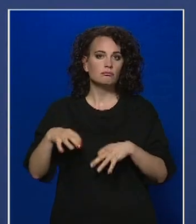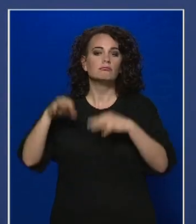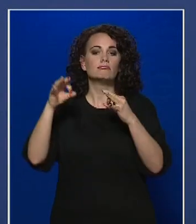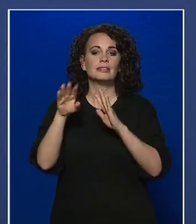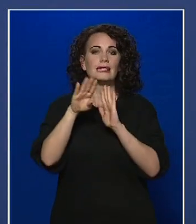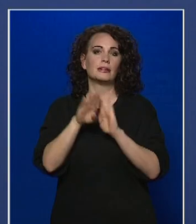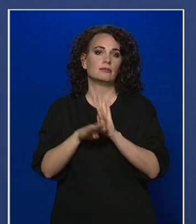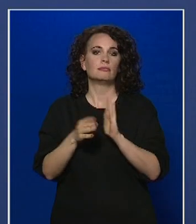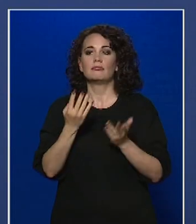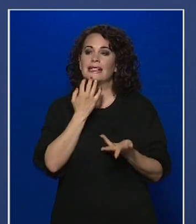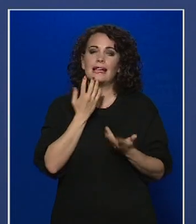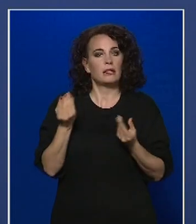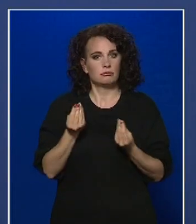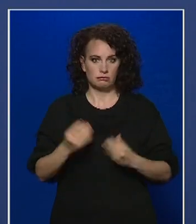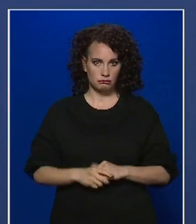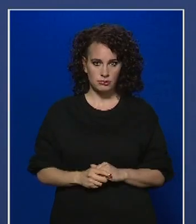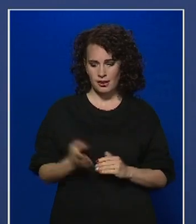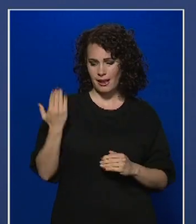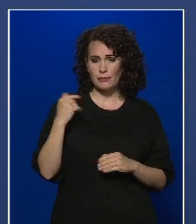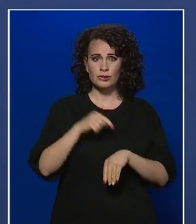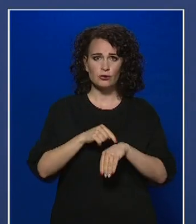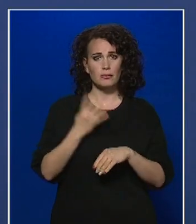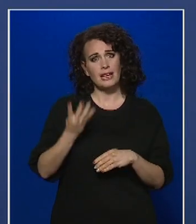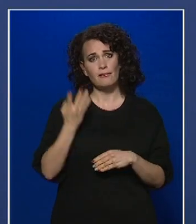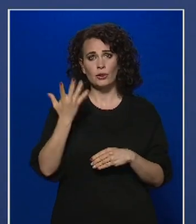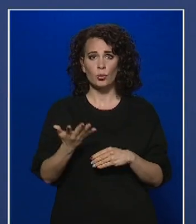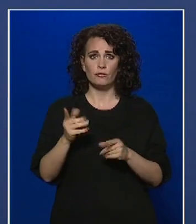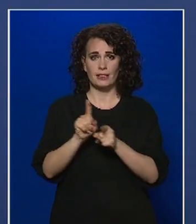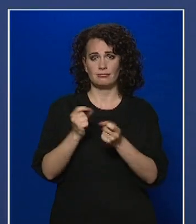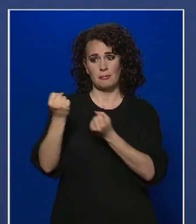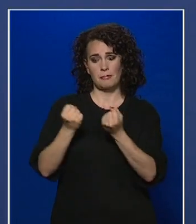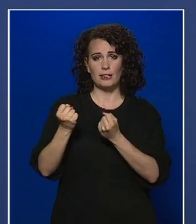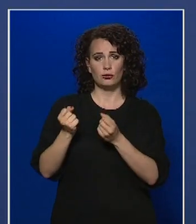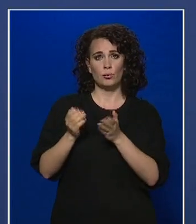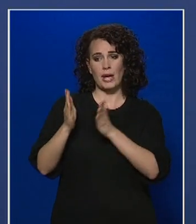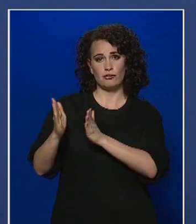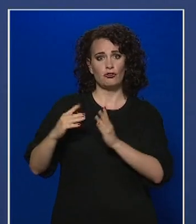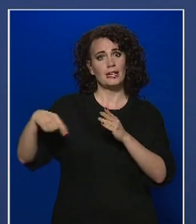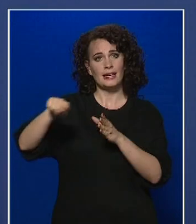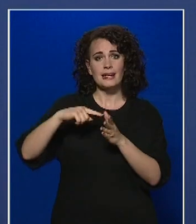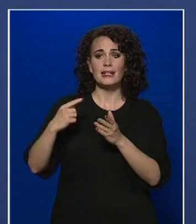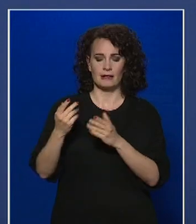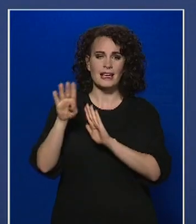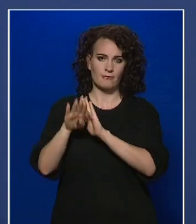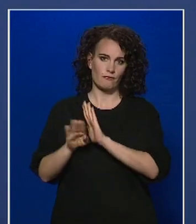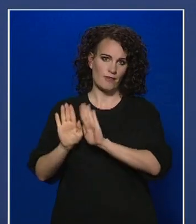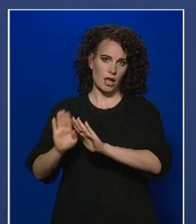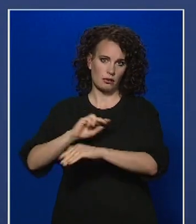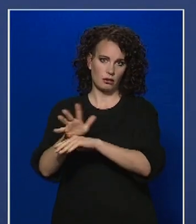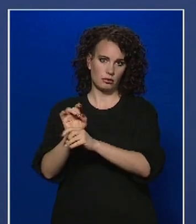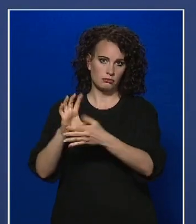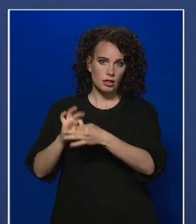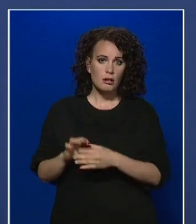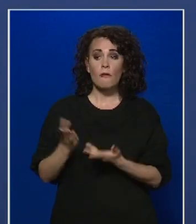igényekhez. Az elmúlt időszakban nagyjából 40 és 50 mentőegység az, ami országosan ilyen feladatot végez. Volt olyan időszak, amikor 60